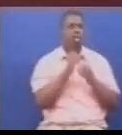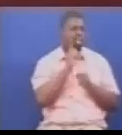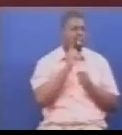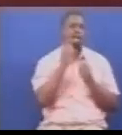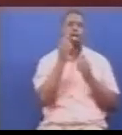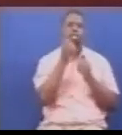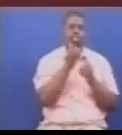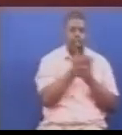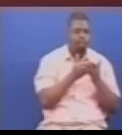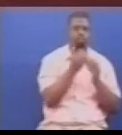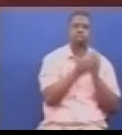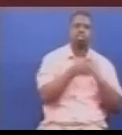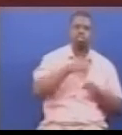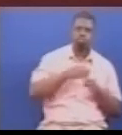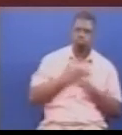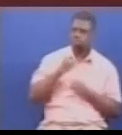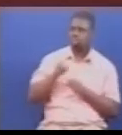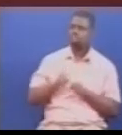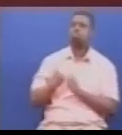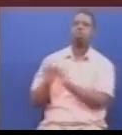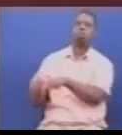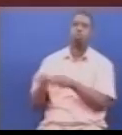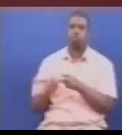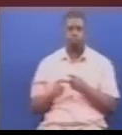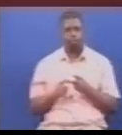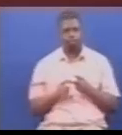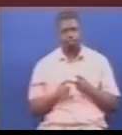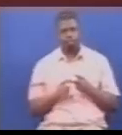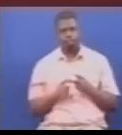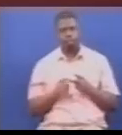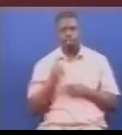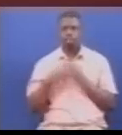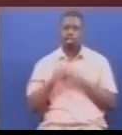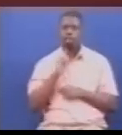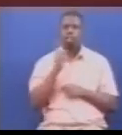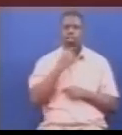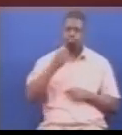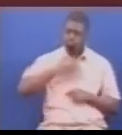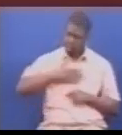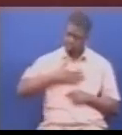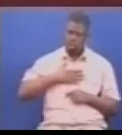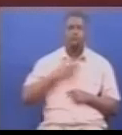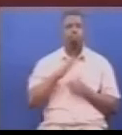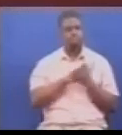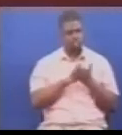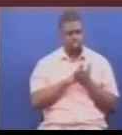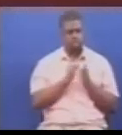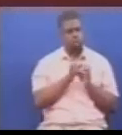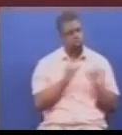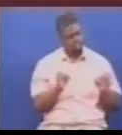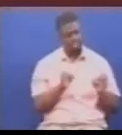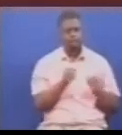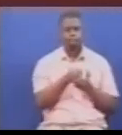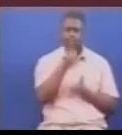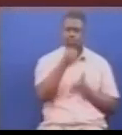kwa mwaka huwa feather, kama nilivyo sema kwenye majibi yangu ya msingi, mwishmiwa speaker tumetenga badi ya kununuwa mashine tatu mpia za vina saba.